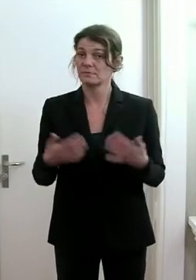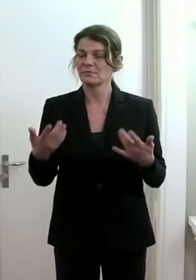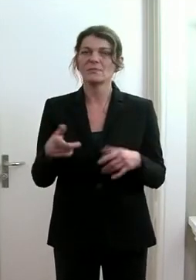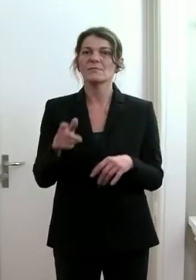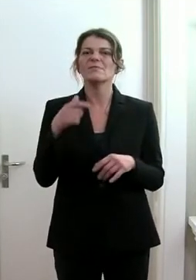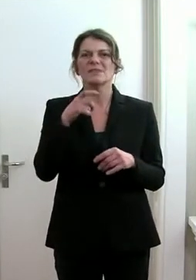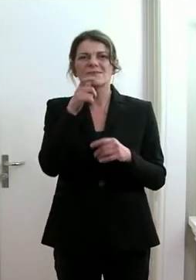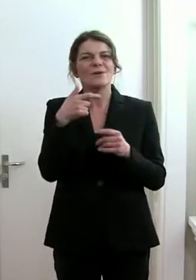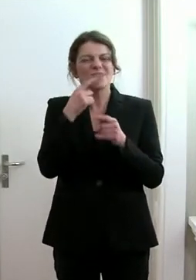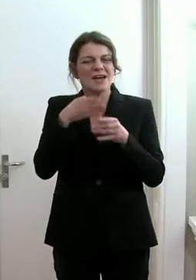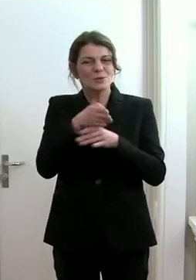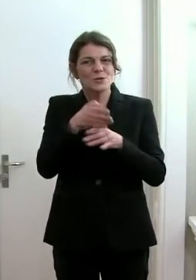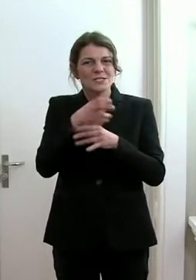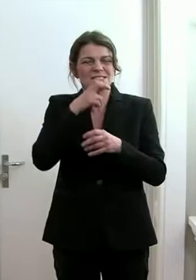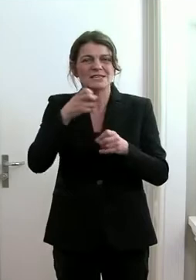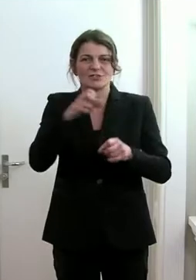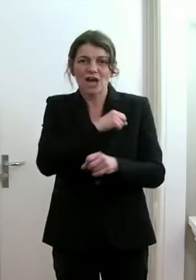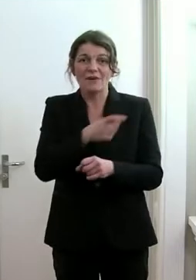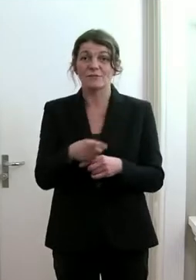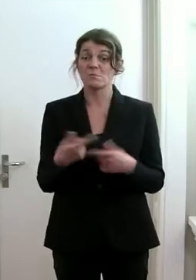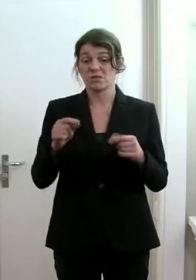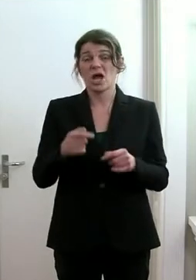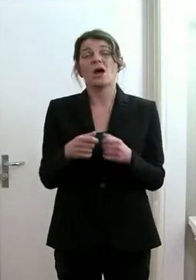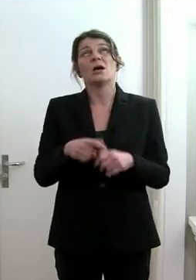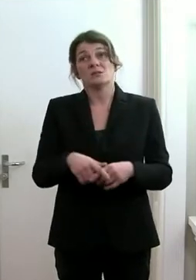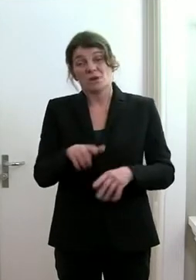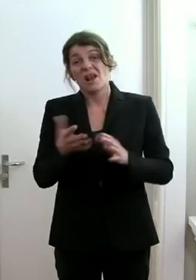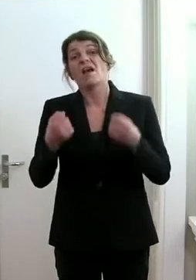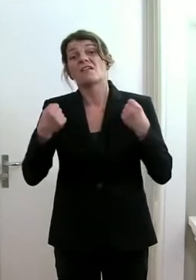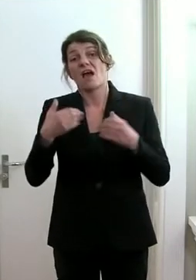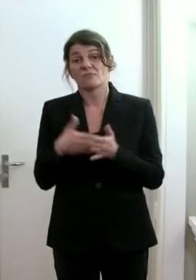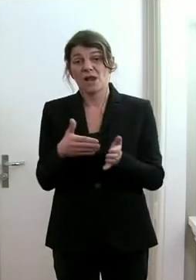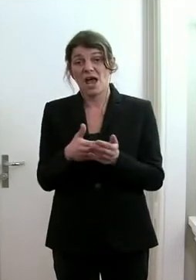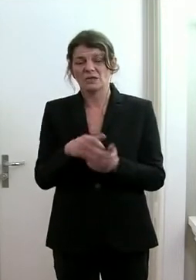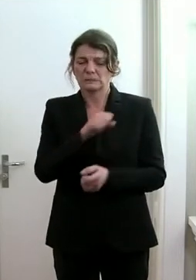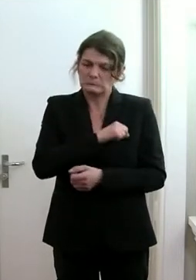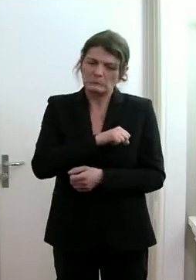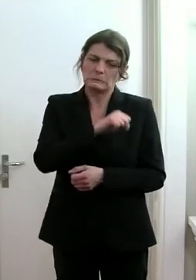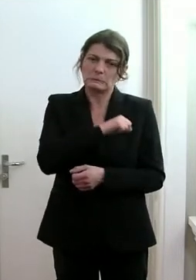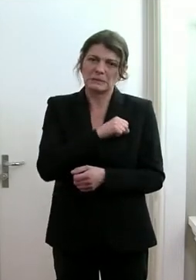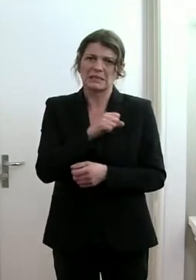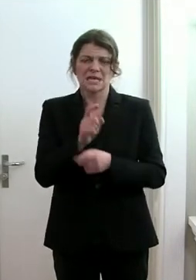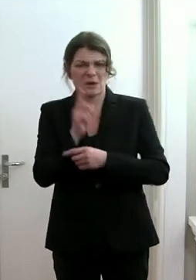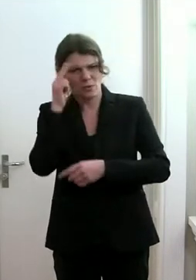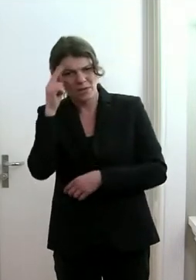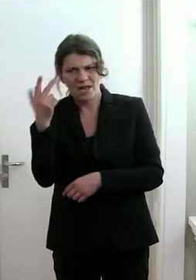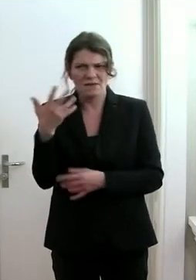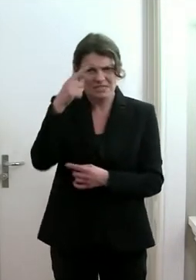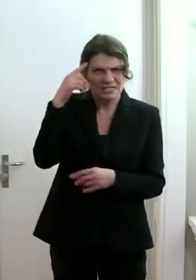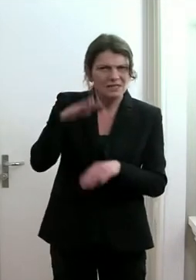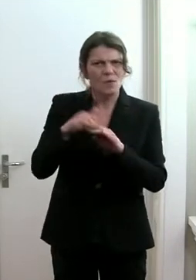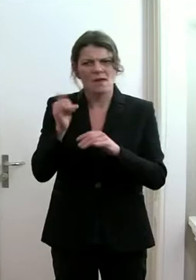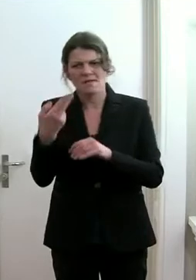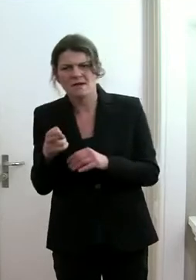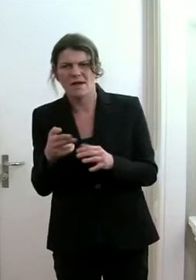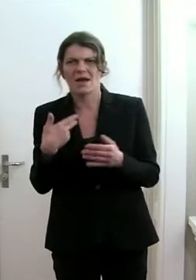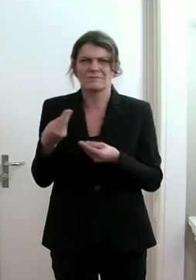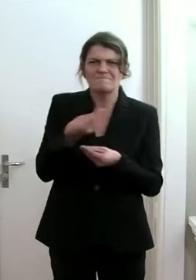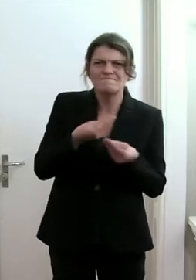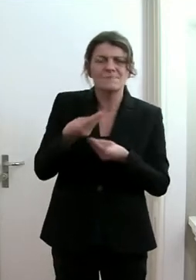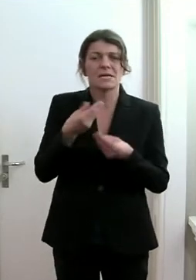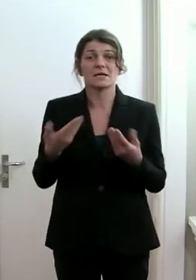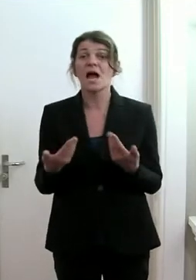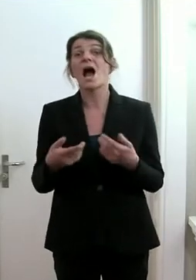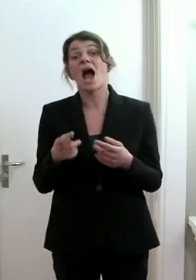Durchhaltevermögen steckt Kraftakt, Mühsal, Hinterfragen der Sinnhaftigkeit. Aber es steckt